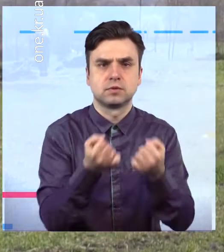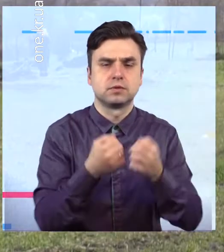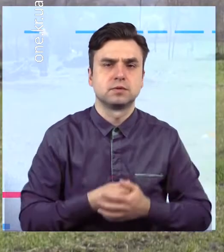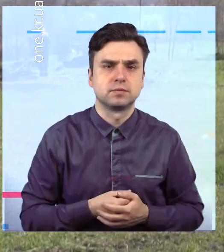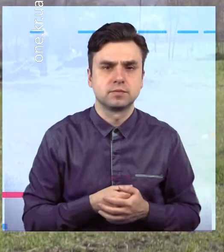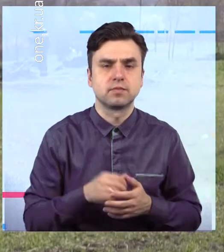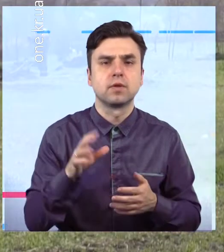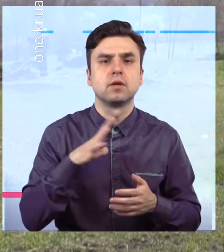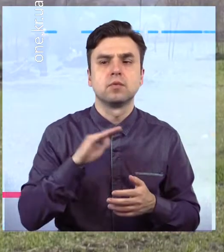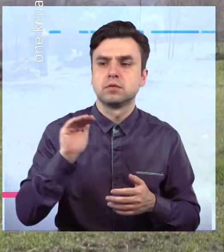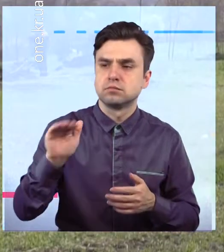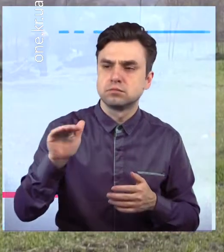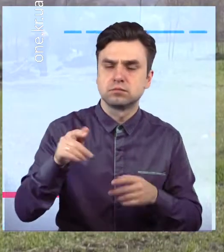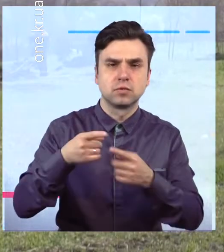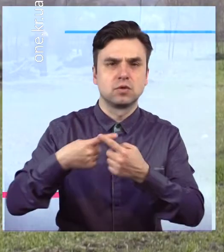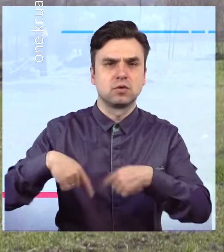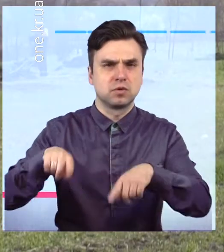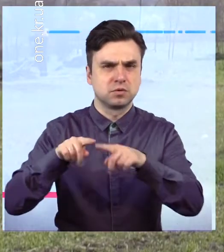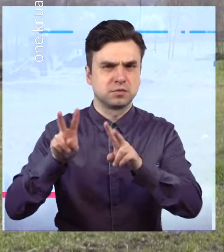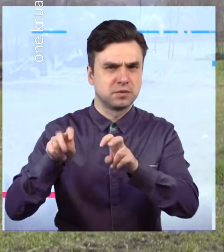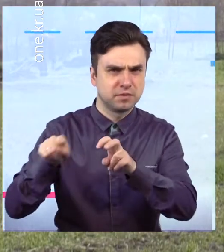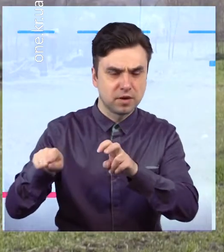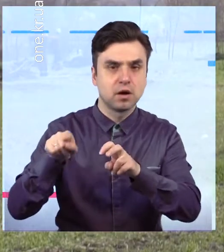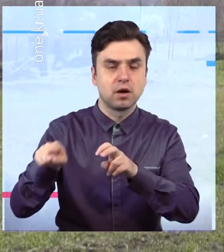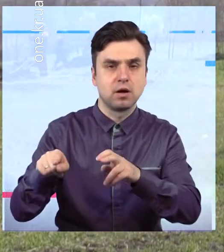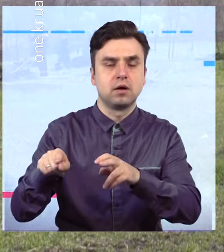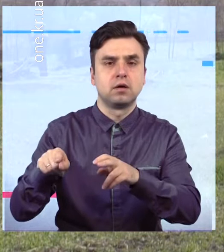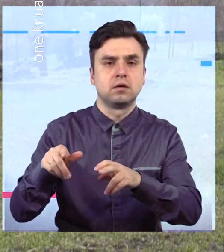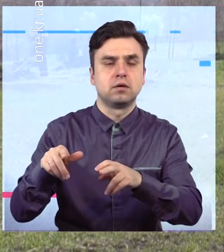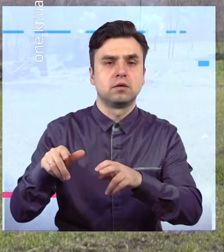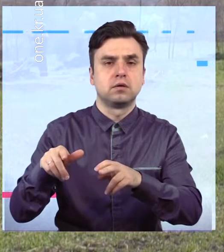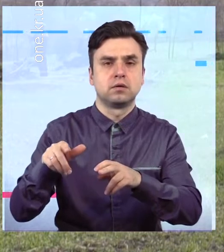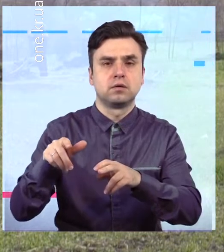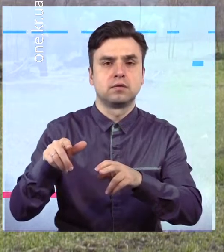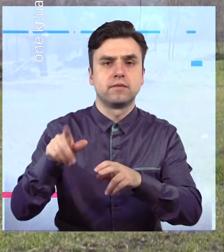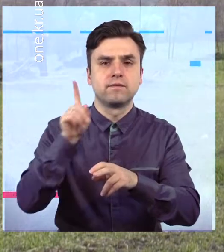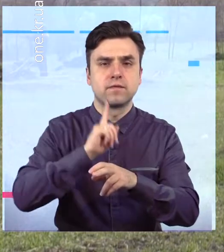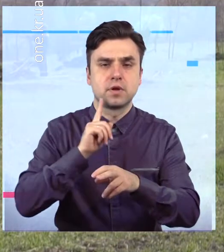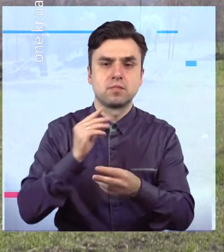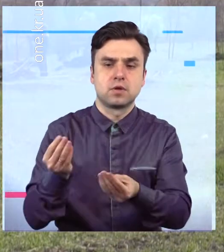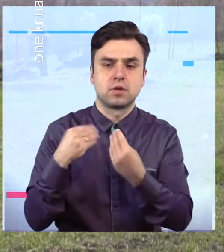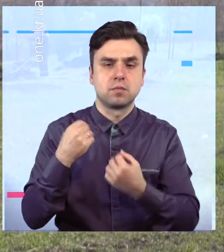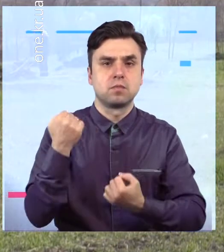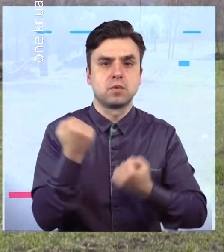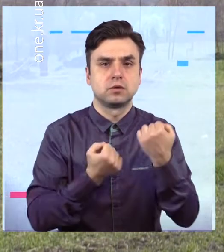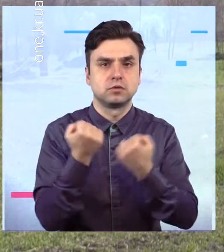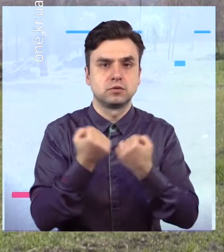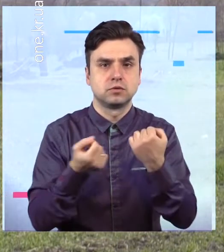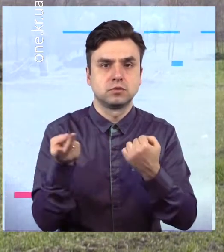«Рудомайн», яке нам надало техніку в розмію двох одиниць автомобілів, плюс